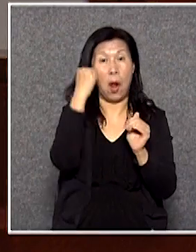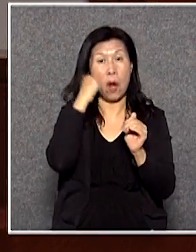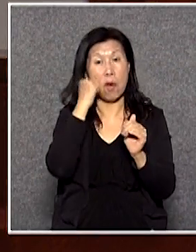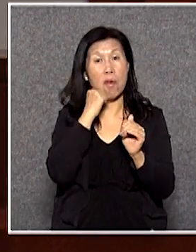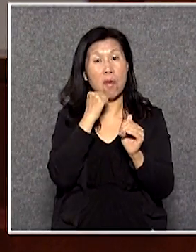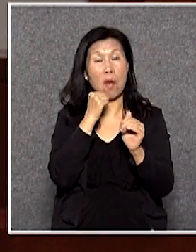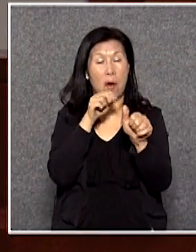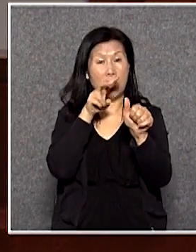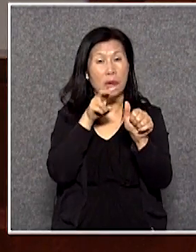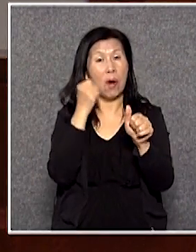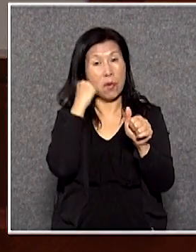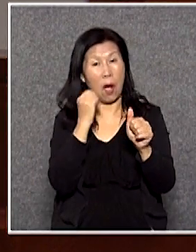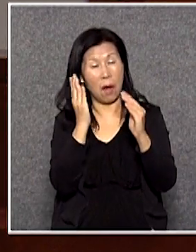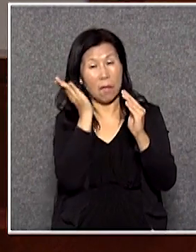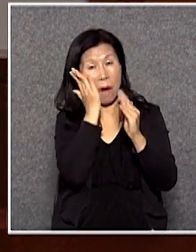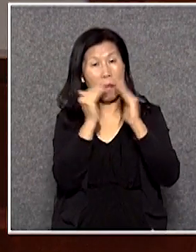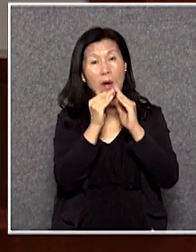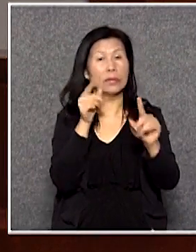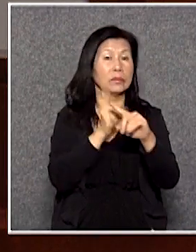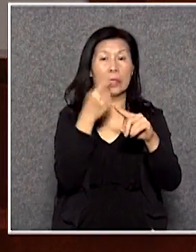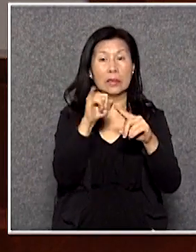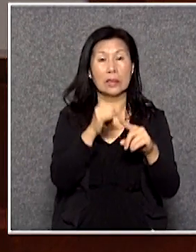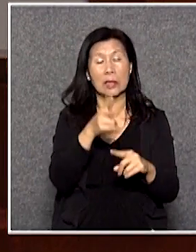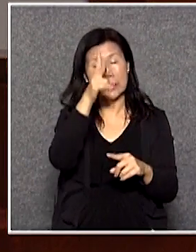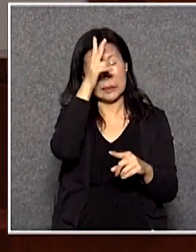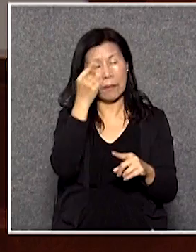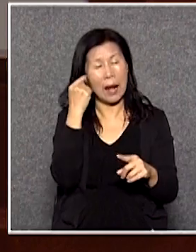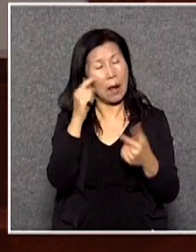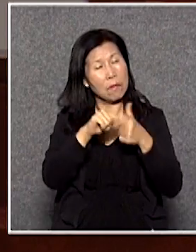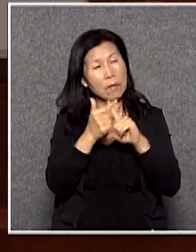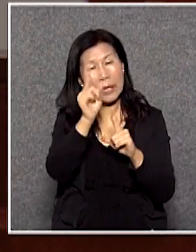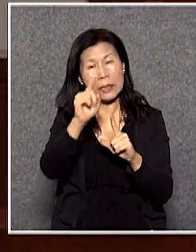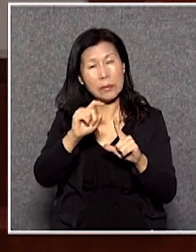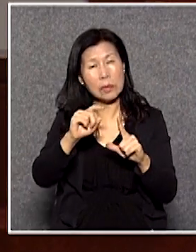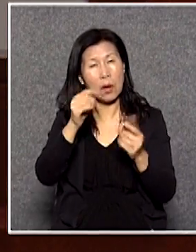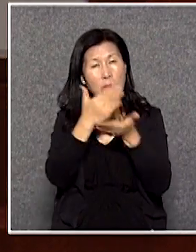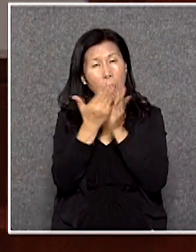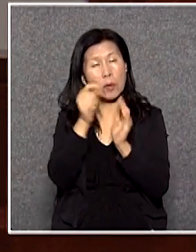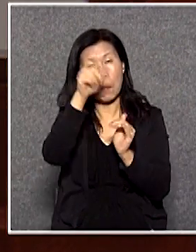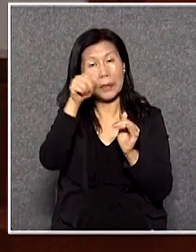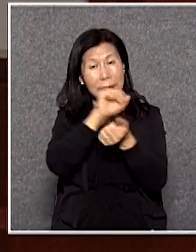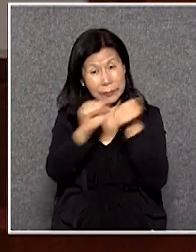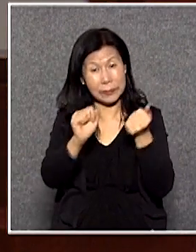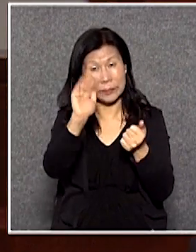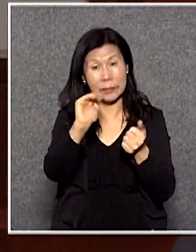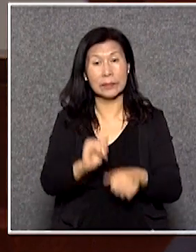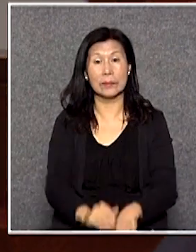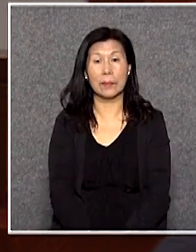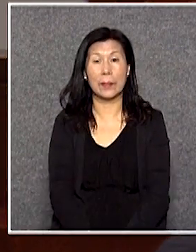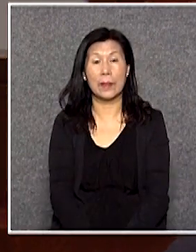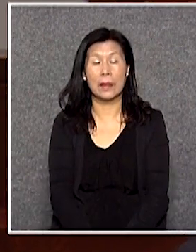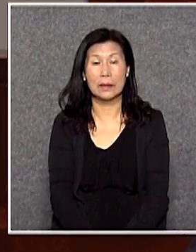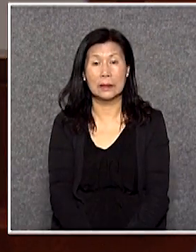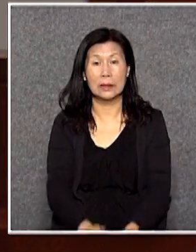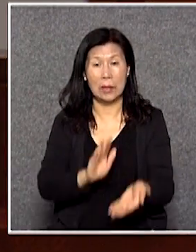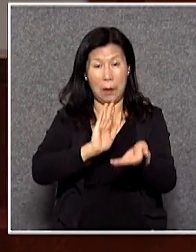院舍是嗎那麼政府為何不想辦法改善這些問題是嗎另外那個所謂